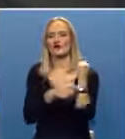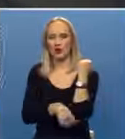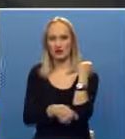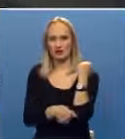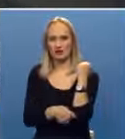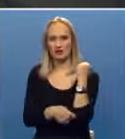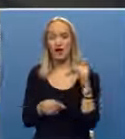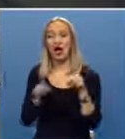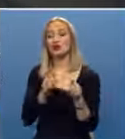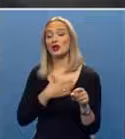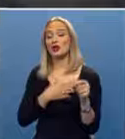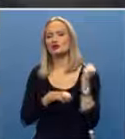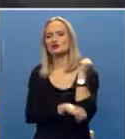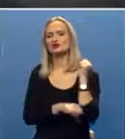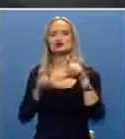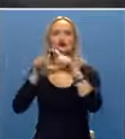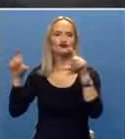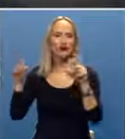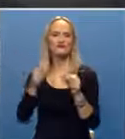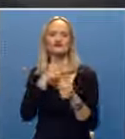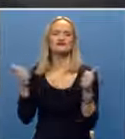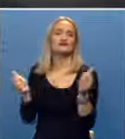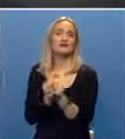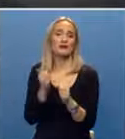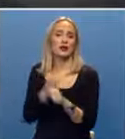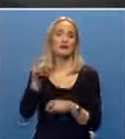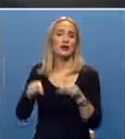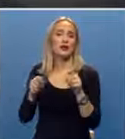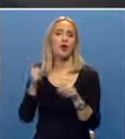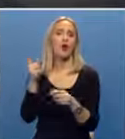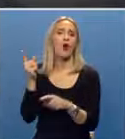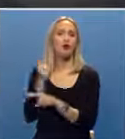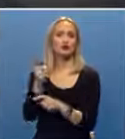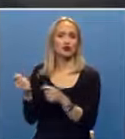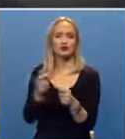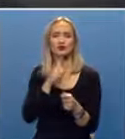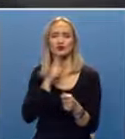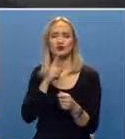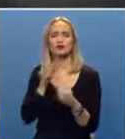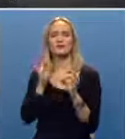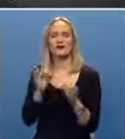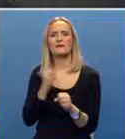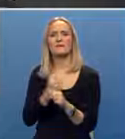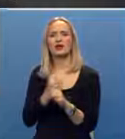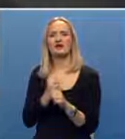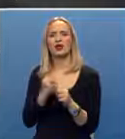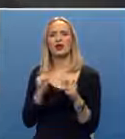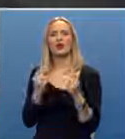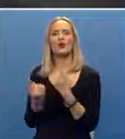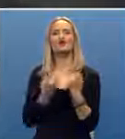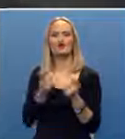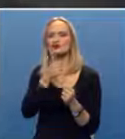ali i naši studentski domovi što smo zajedno donosili određene važne odluke kojima su se pravili uslovi da što